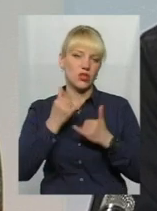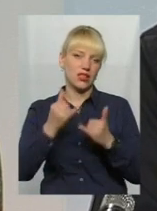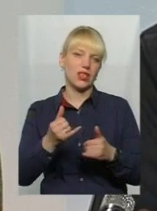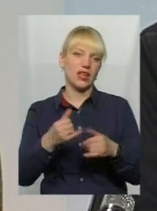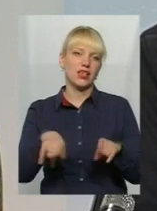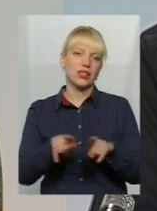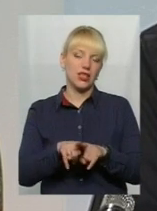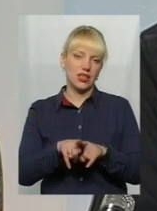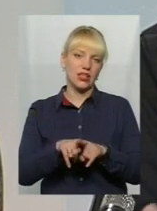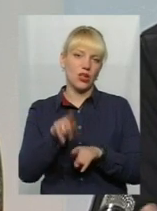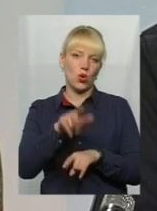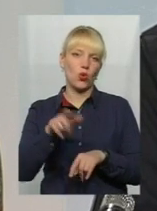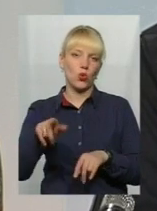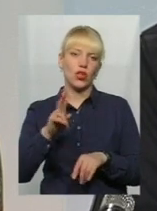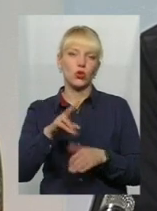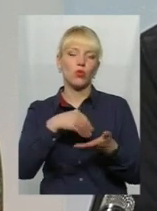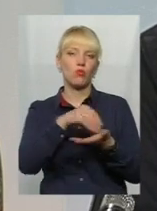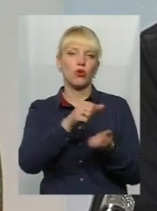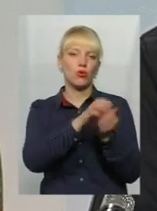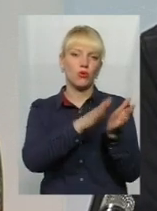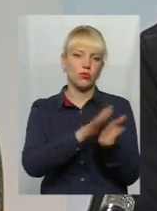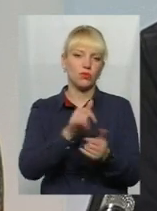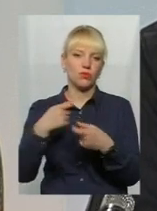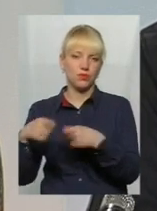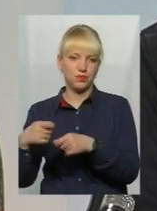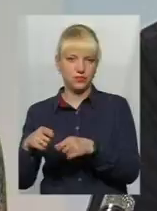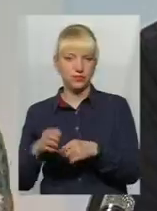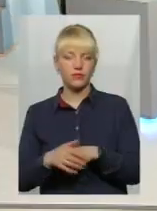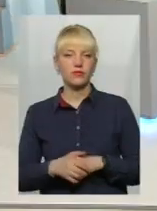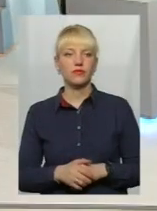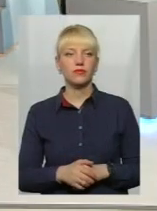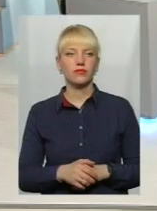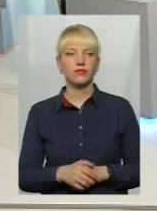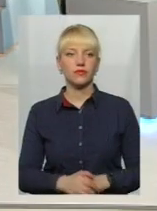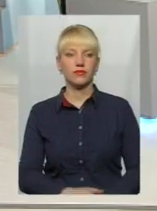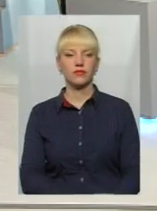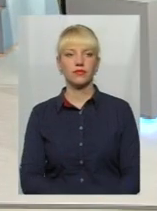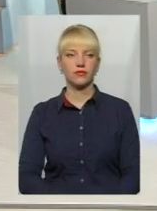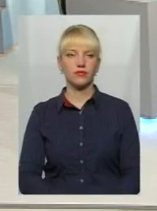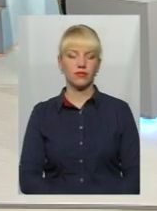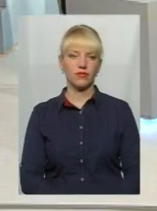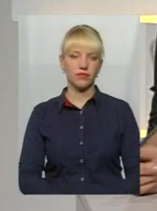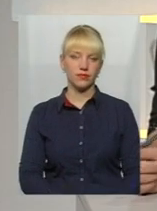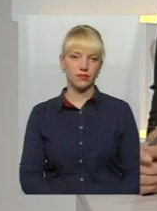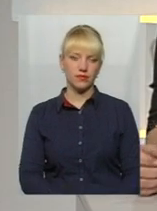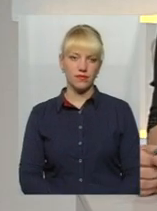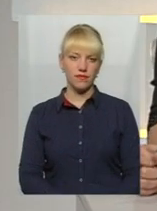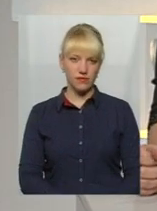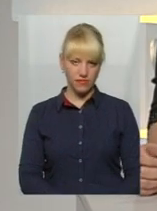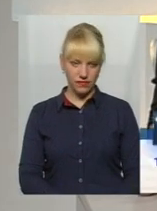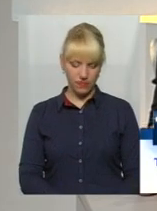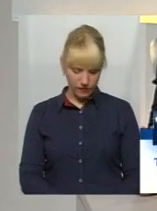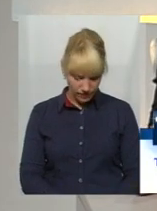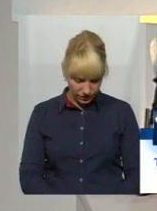перекупщиків і тих окремих підприємців, які... Дякую, пане Ігор, в нас є телефонний дзвінок, давайте послухаємо і повернемося до теми.